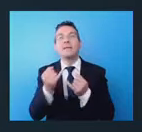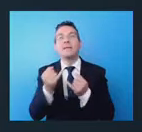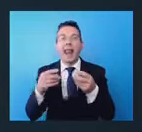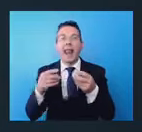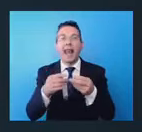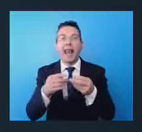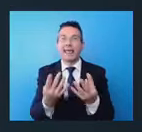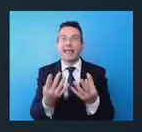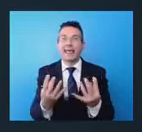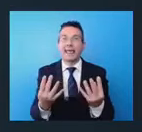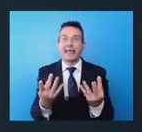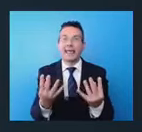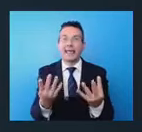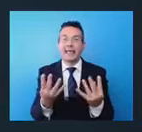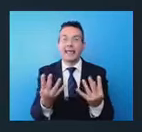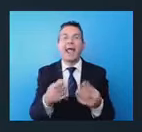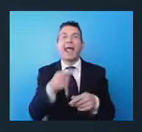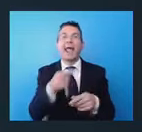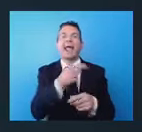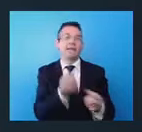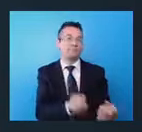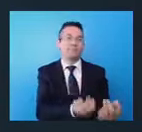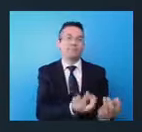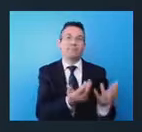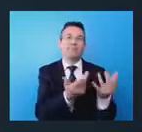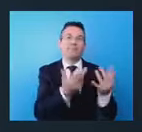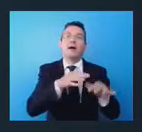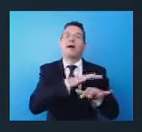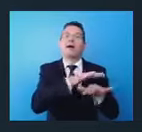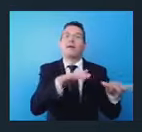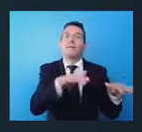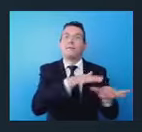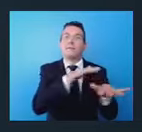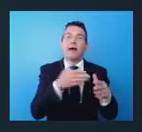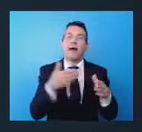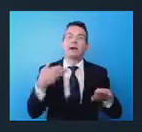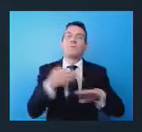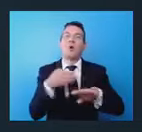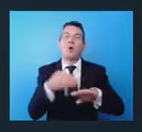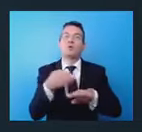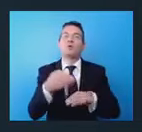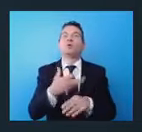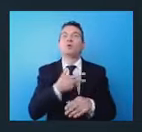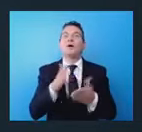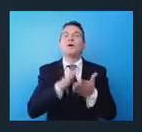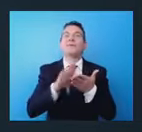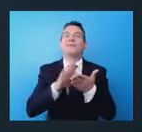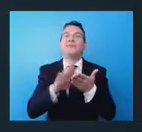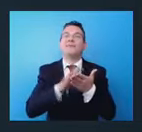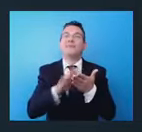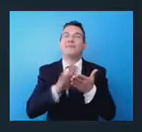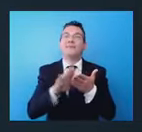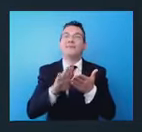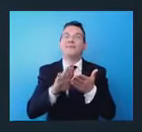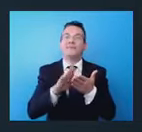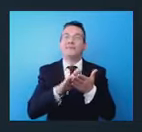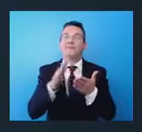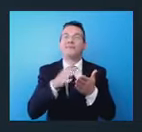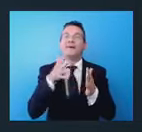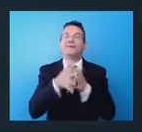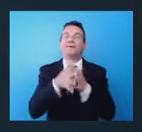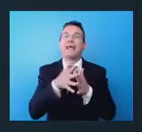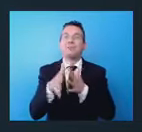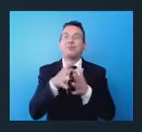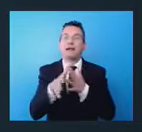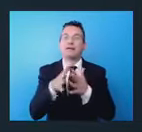facendo al contempo della fitoremediation, quindi della fitodepurazione e estraendo quei carburanti proprio